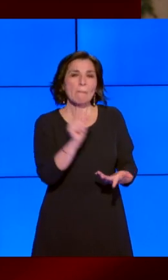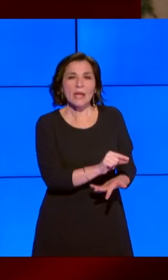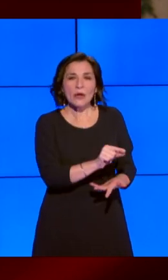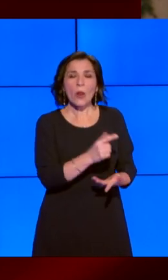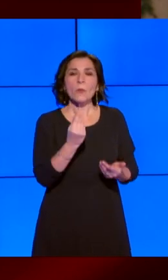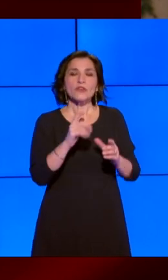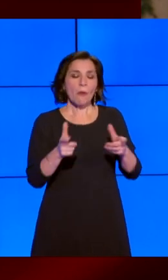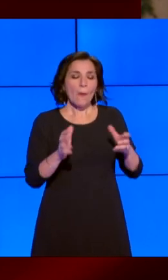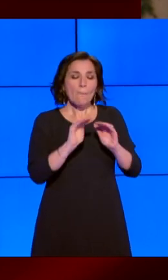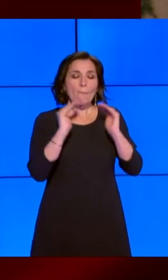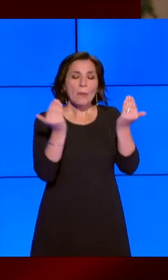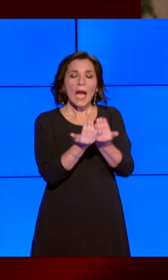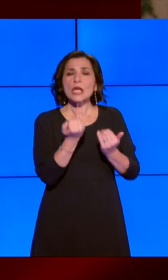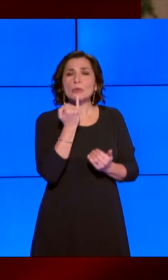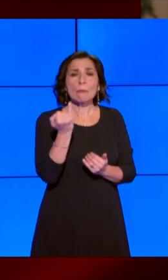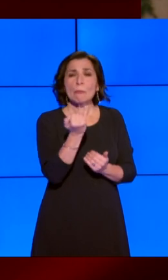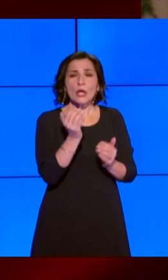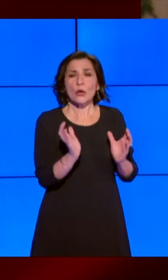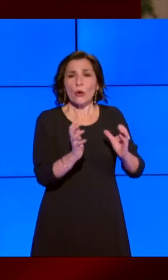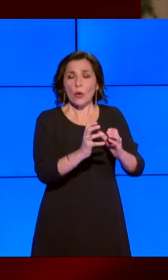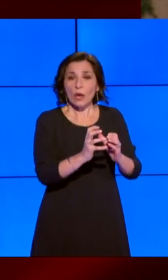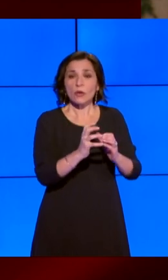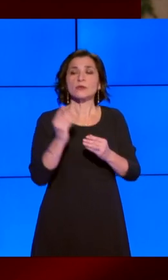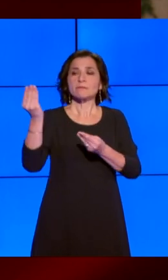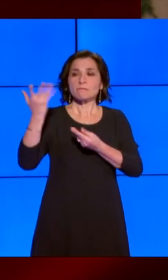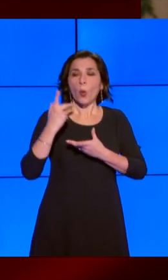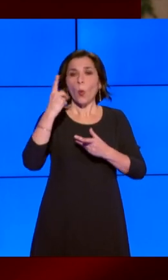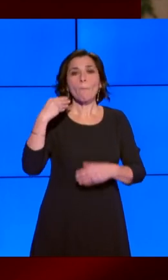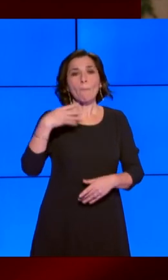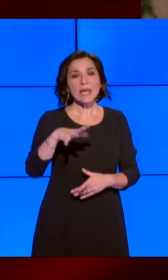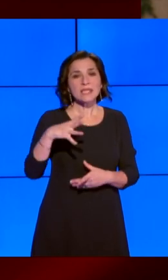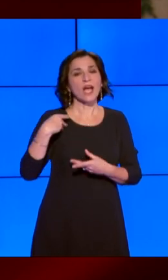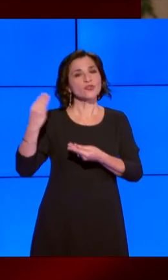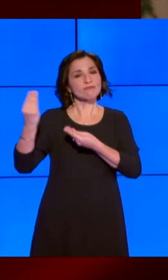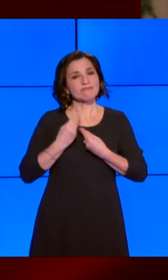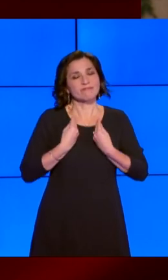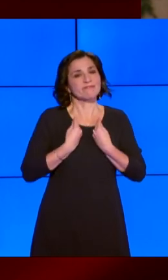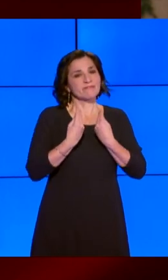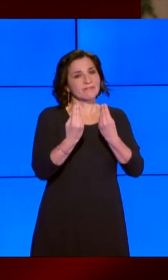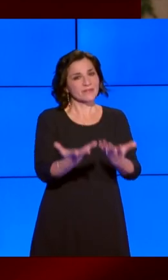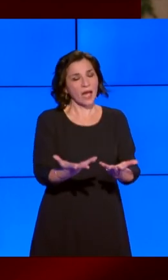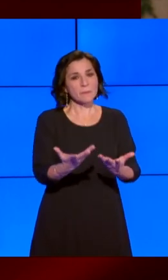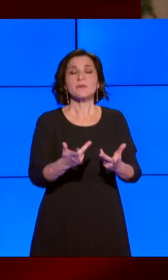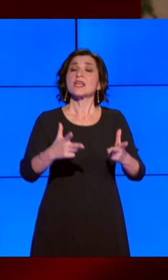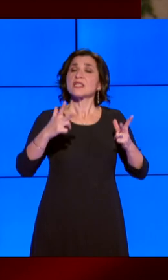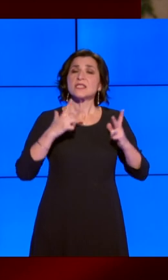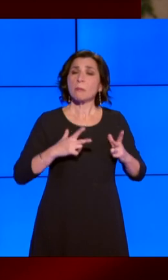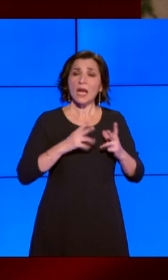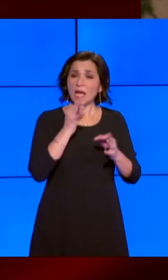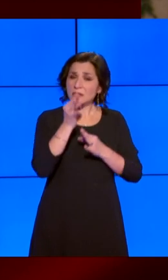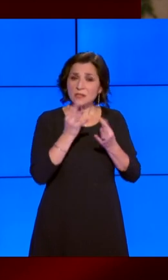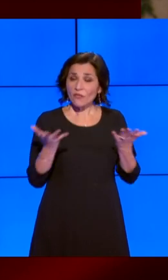e mi ha trasmesso un messaggio che faccio mio la speranza consiste nella